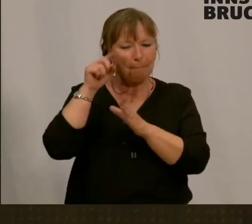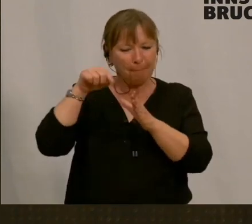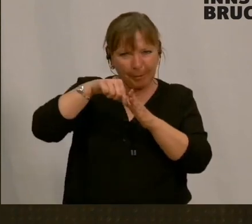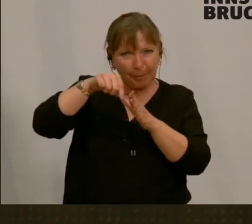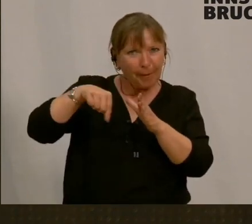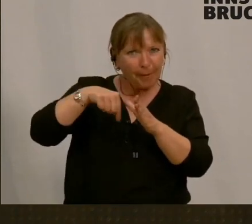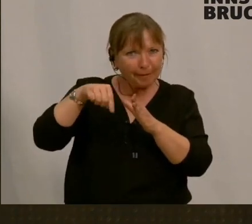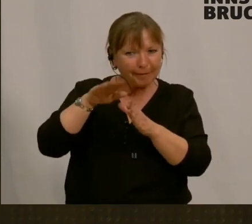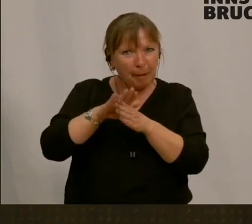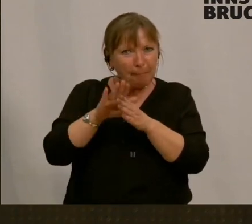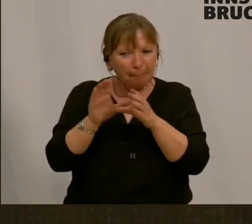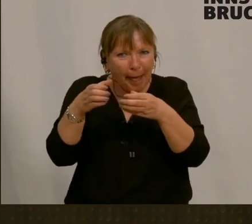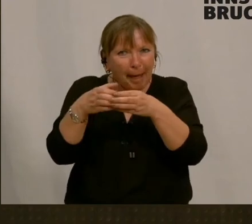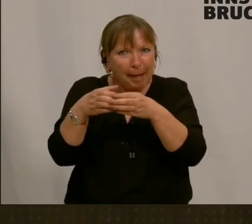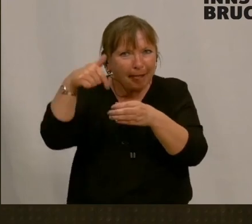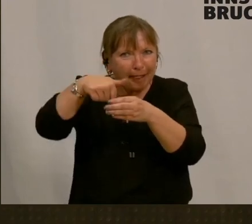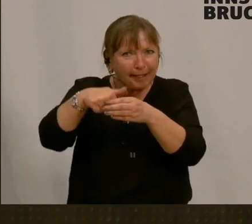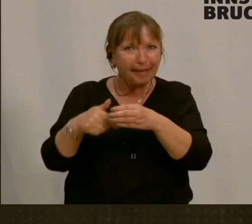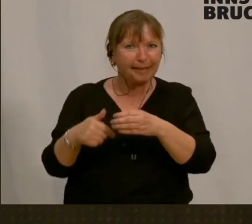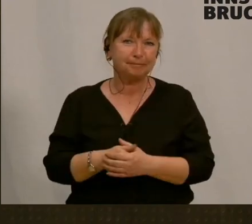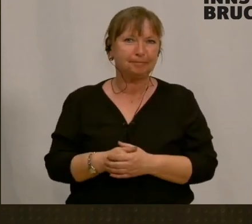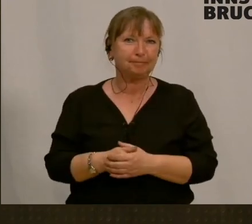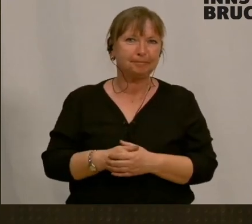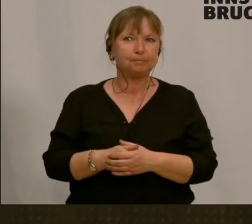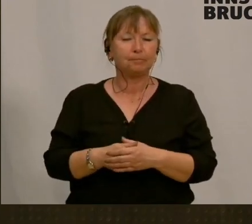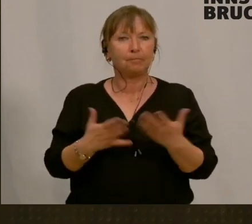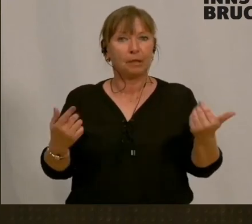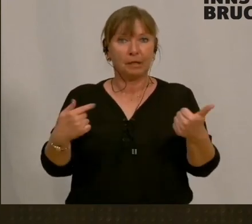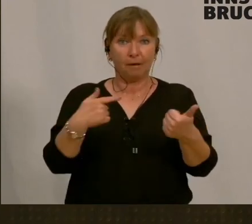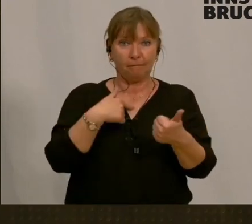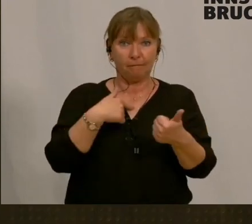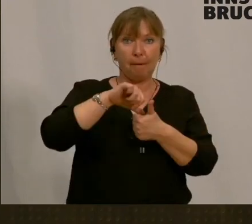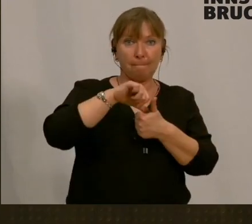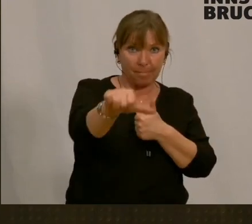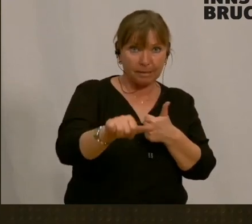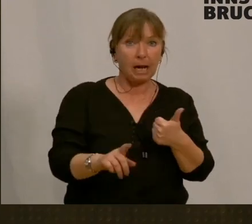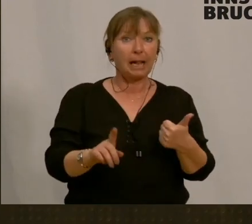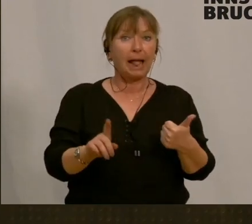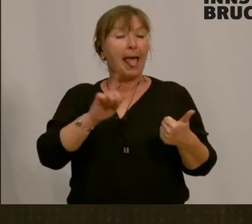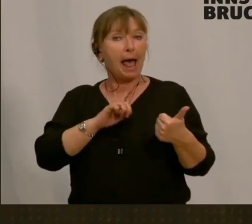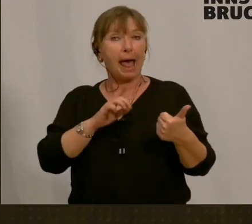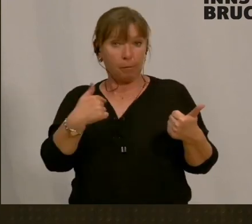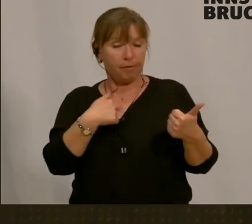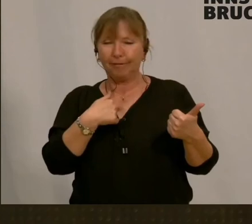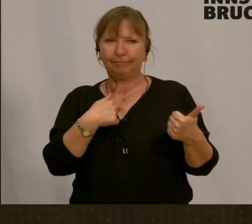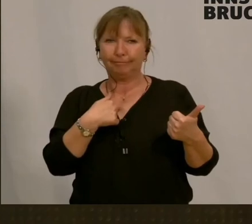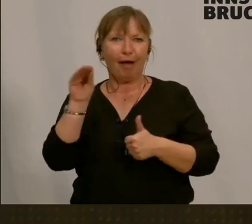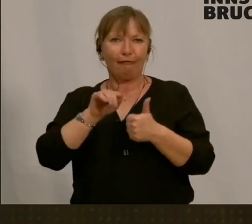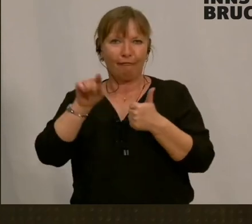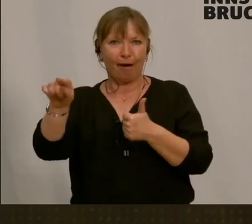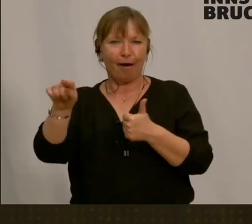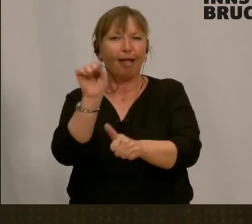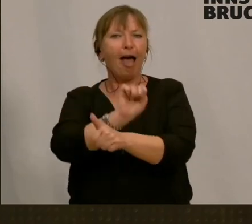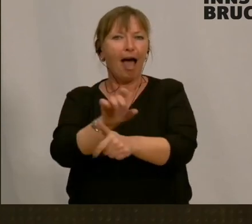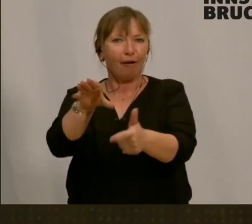bleibt es in der ganzen Familie. Also, wir haben es bezahlt. Das Eigentum bleibt beim Verein. Die Haftung haben wir auch übernommen.